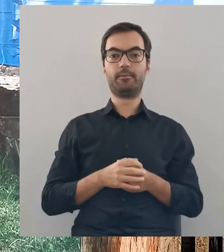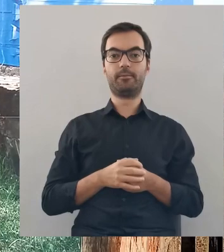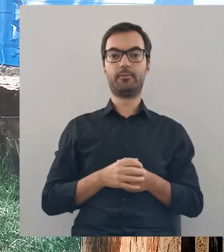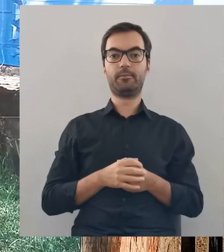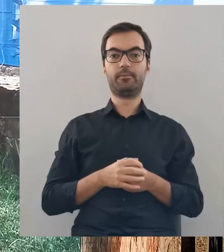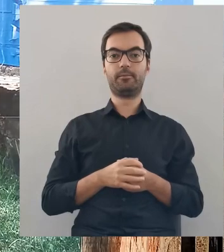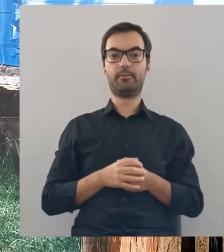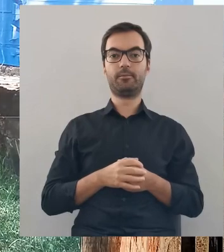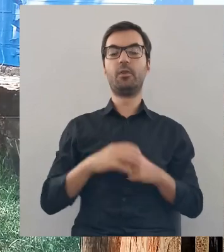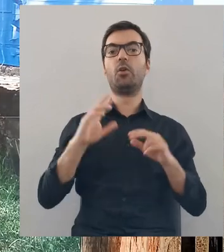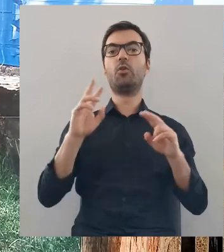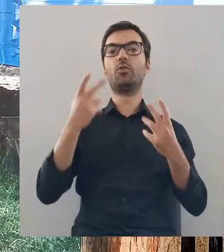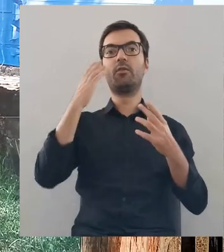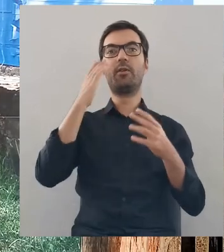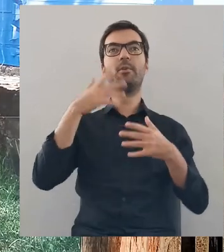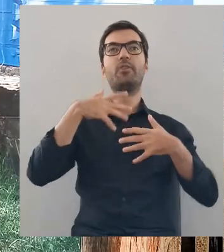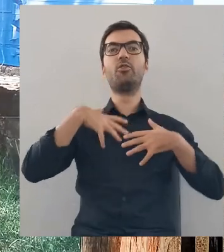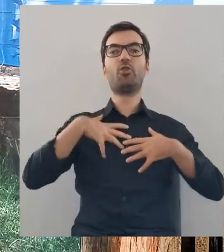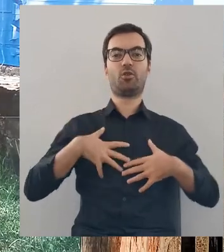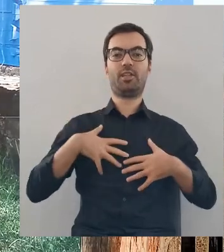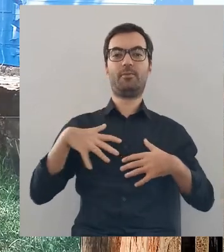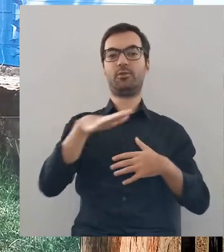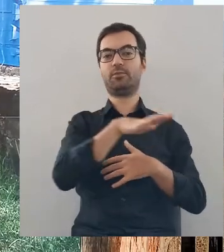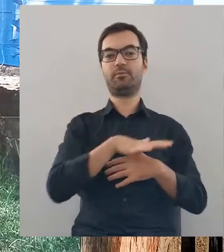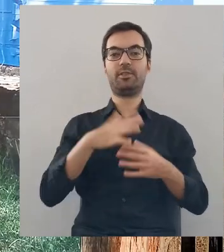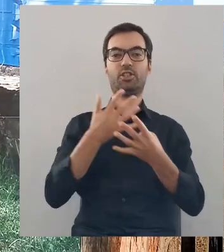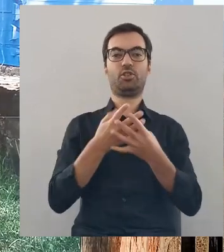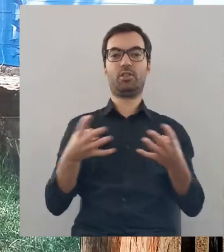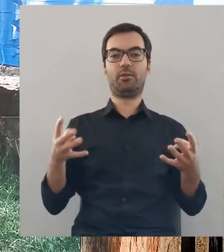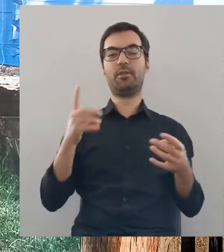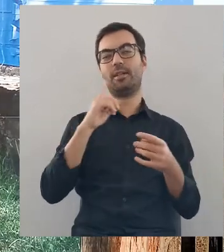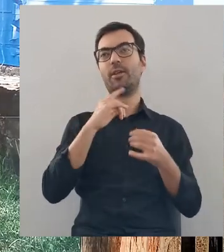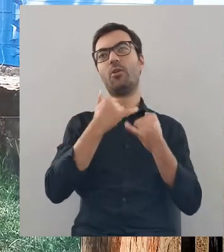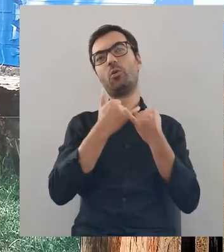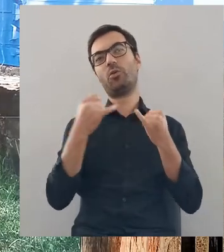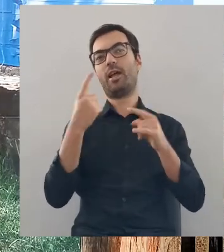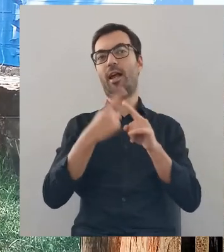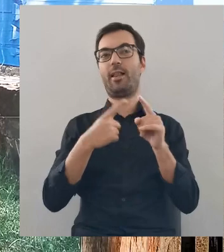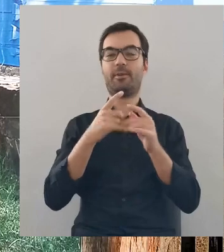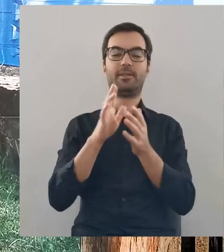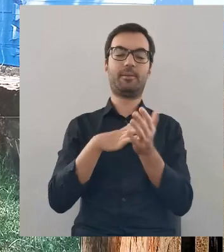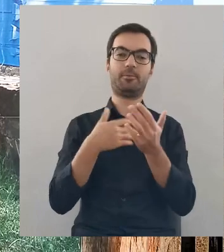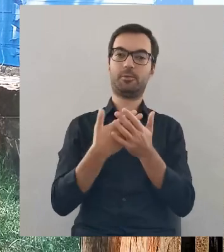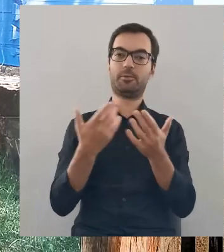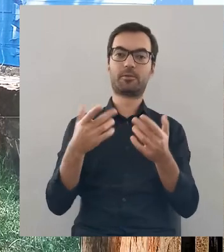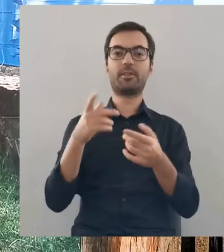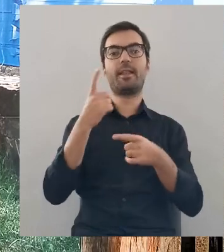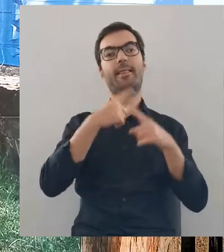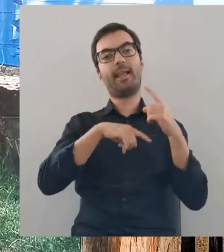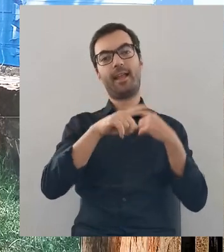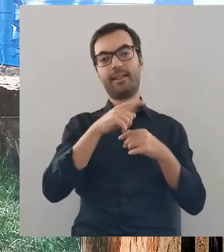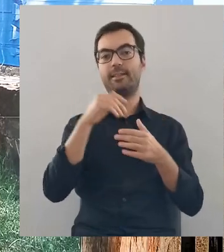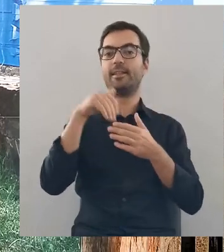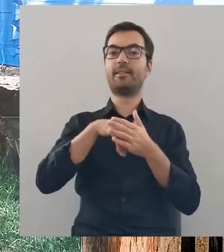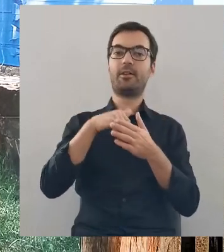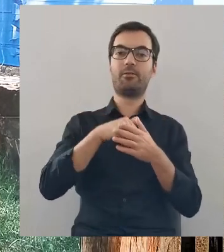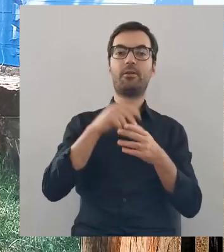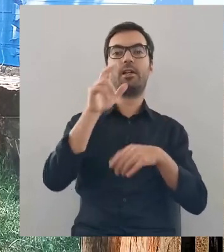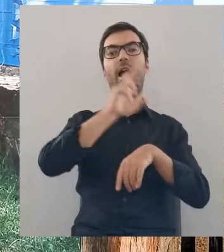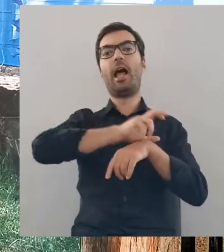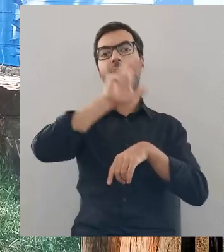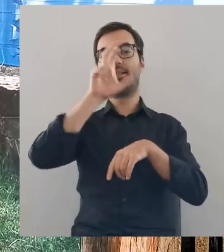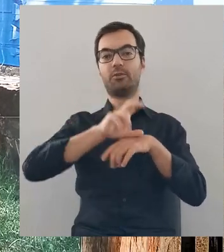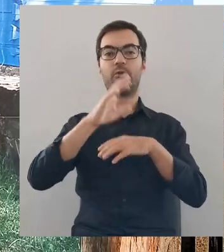Co świadczy o tożsamości tych ziem? Oczywiście jest mnóstwo różnych wyznaczników, poczynając od obyczaju,